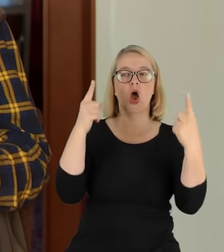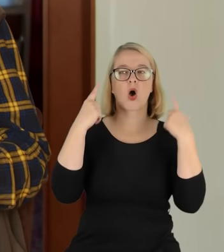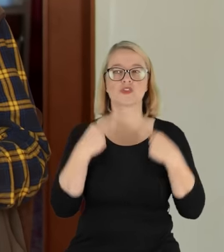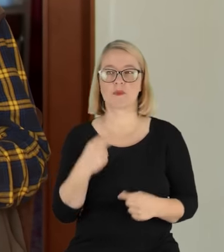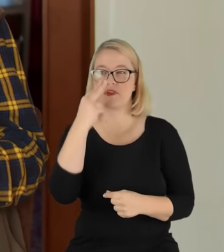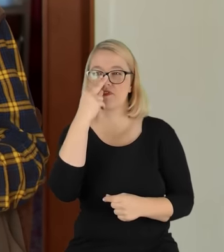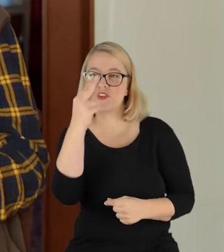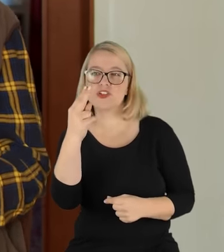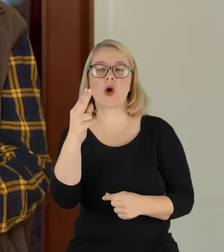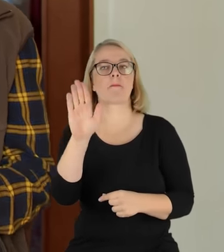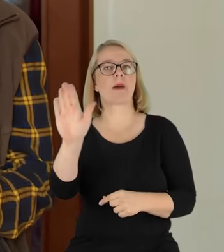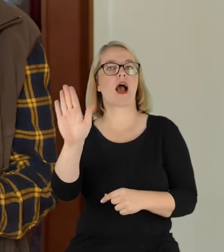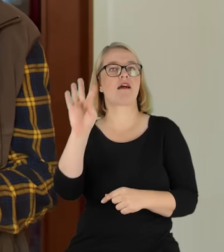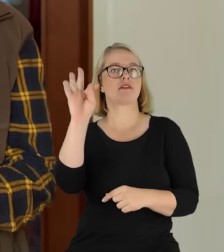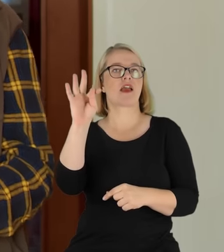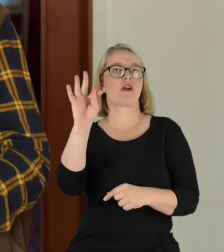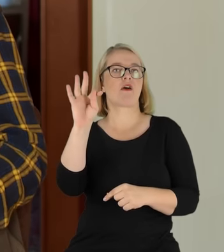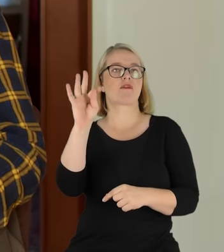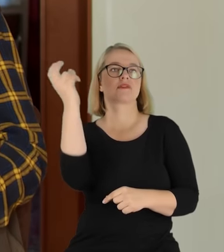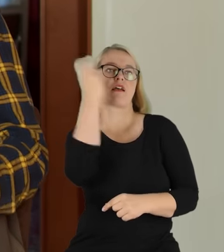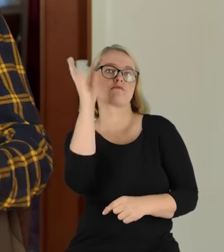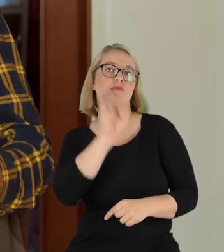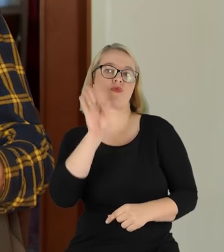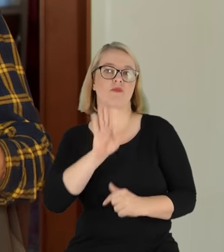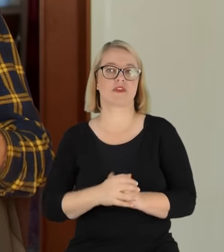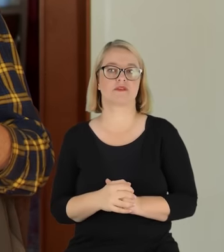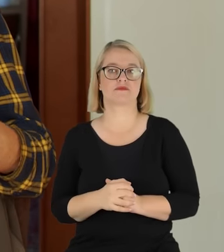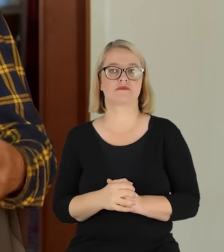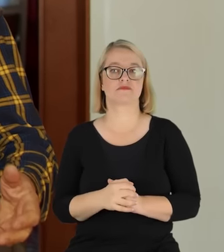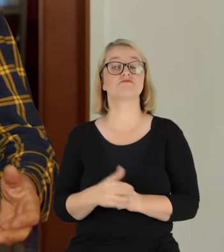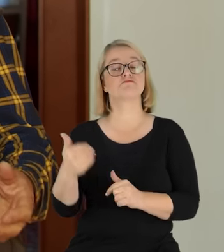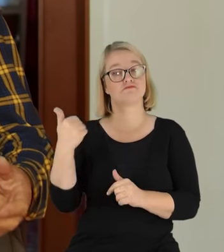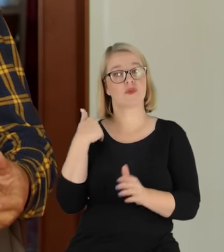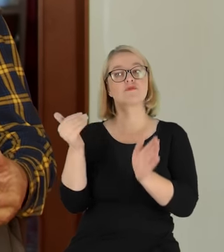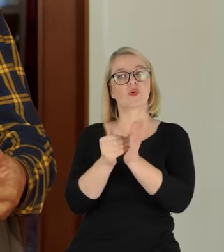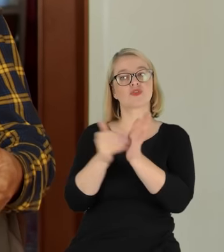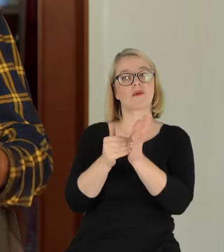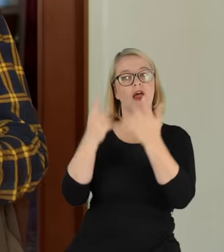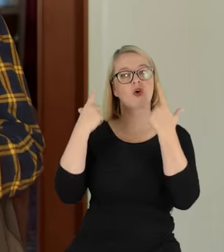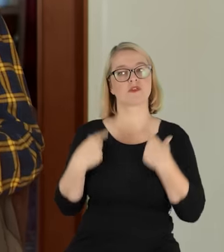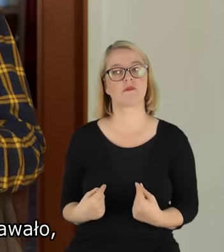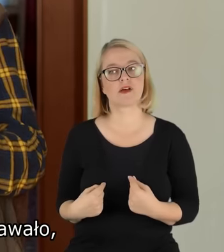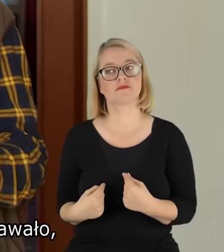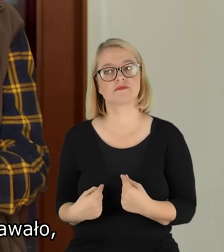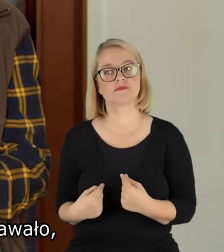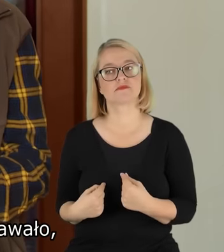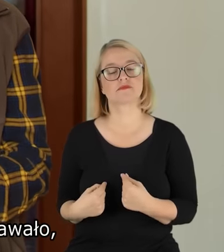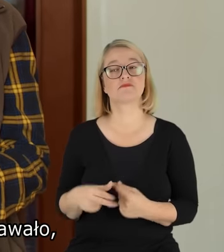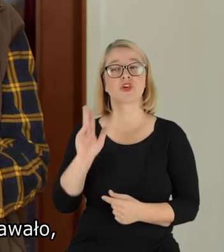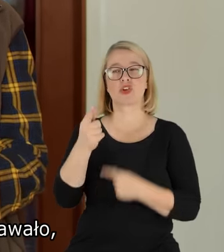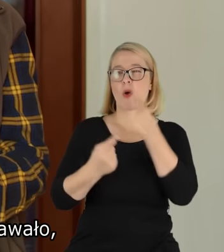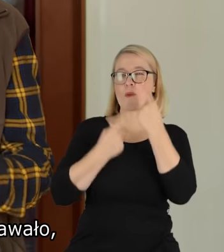które podzielały jego pasje i były mu przydatne. Jeżeli się komuś